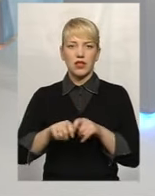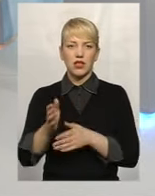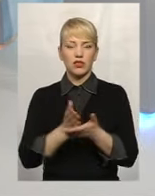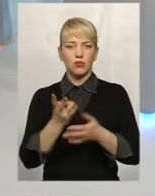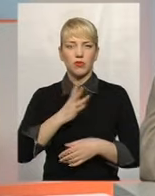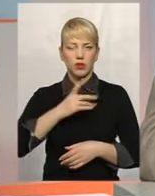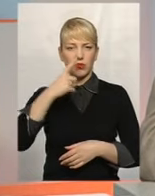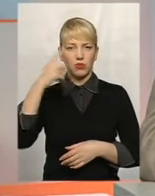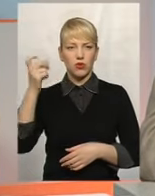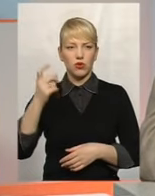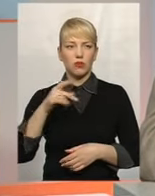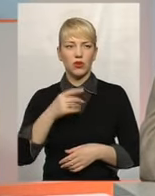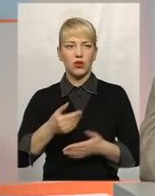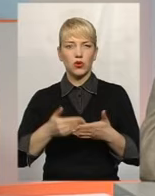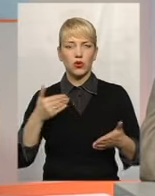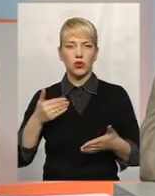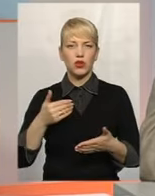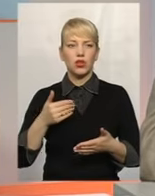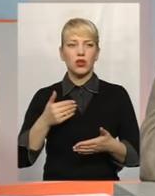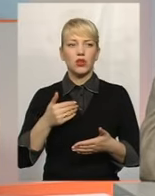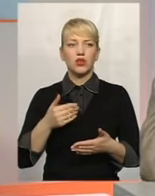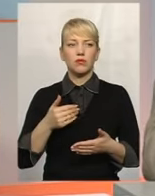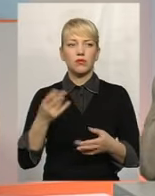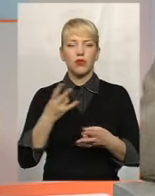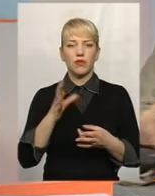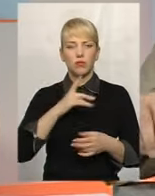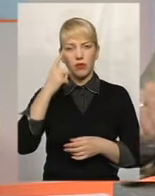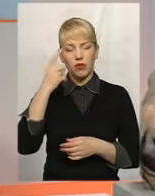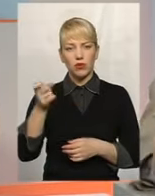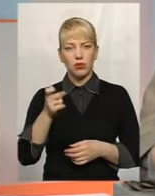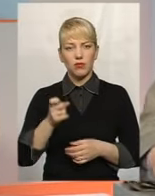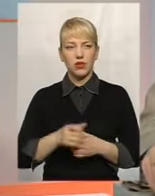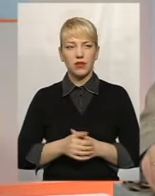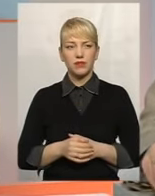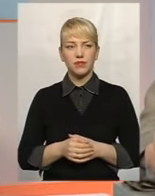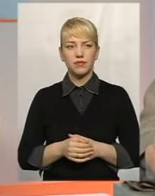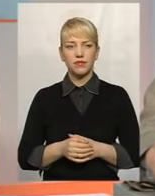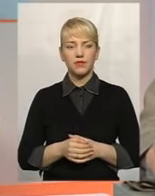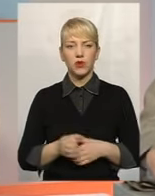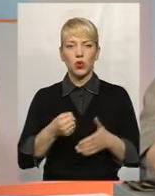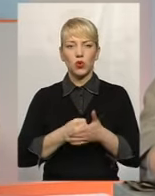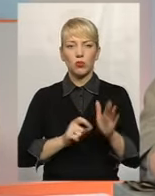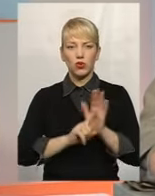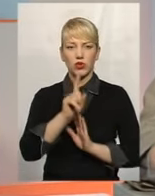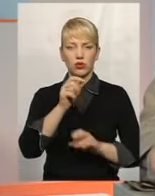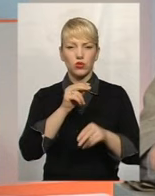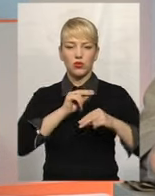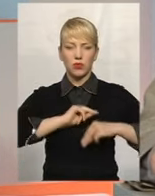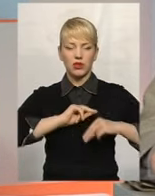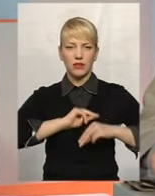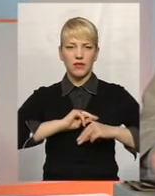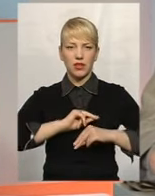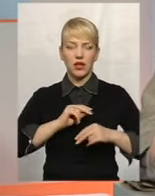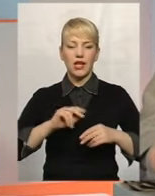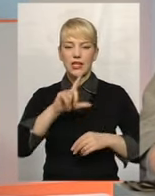повідомлена, територіальні органи фіскальної служби мають бути повідомлені до початку роботи працівника за трудовим